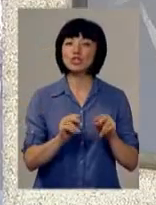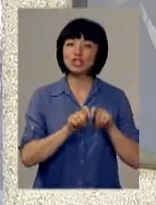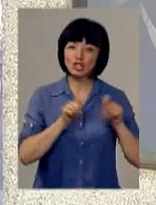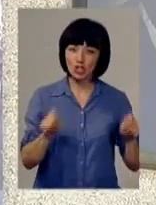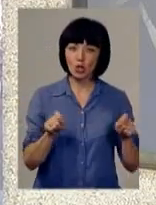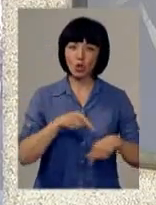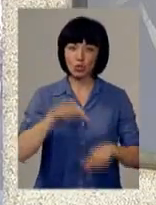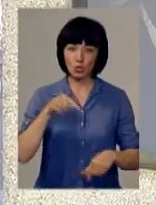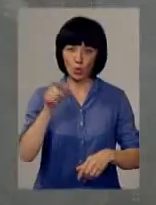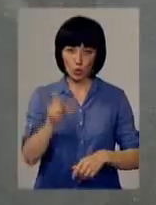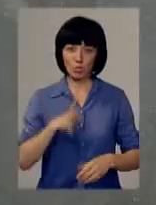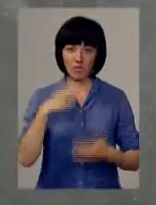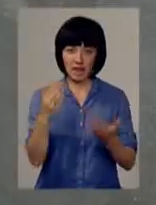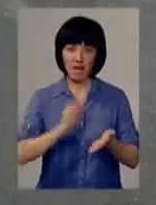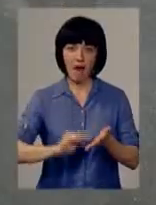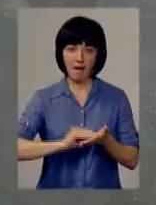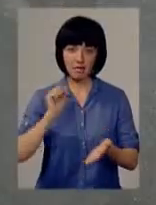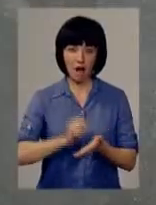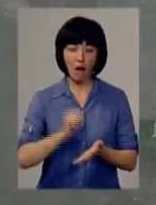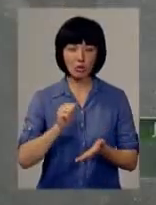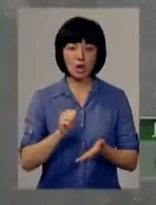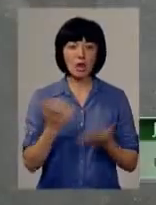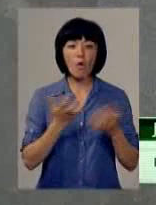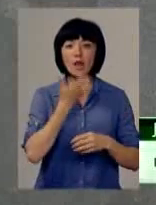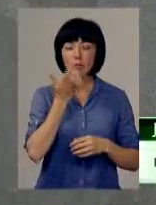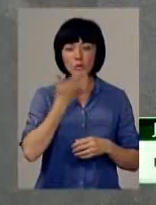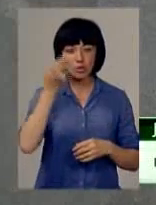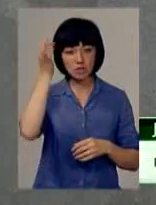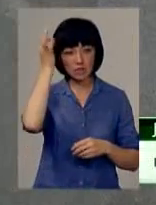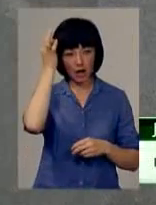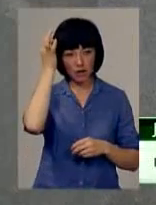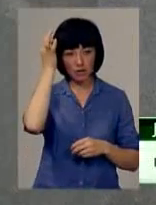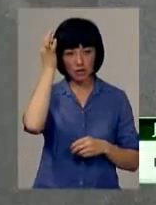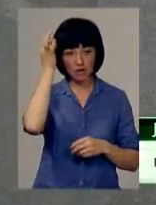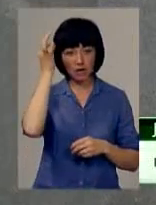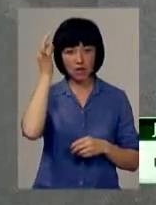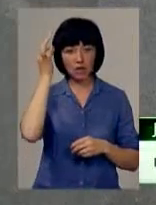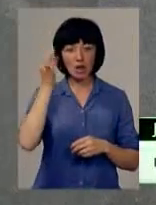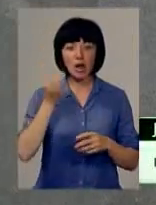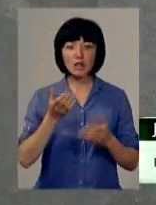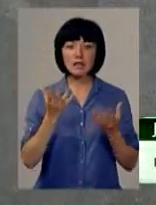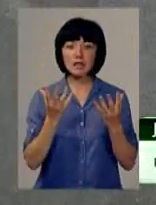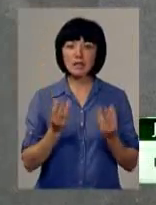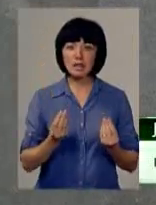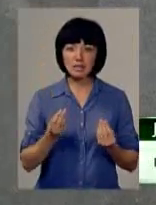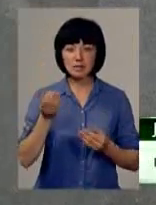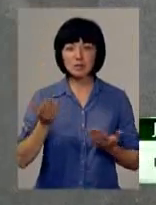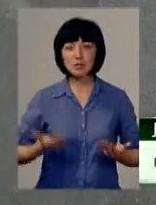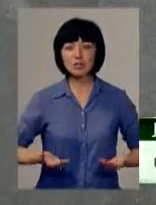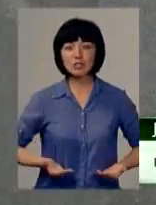людиною був їхній редактор. З якою теплотою згадуємо дні, коли жили ми,